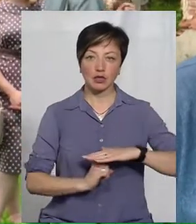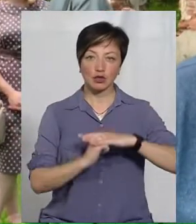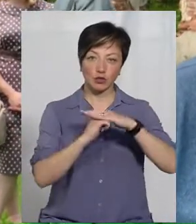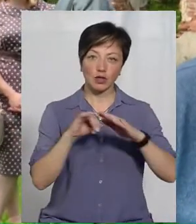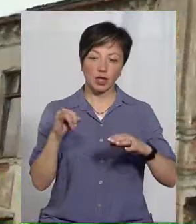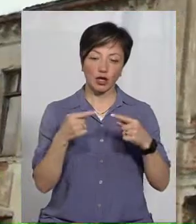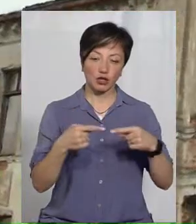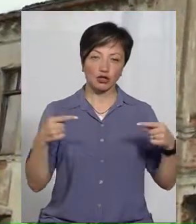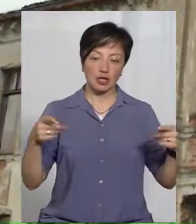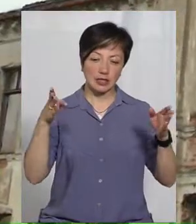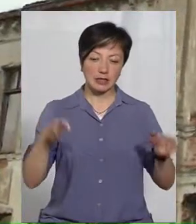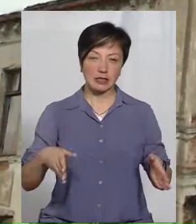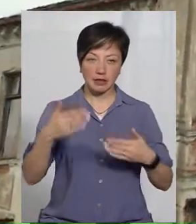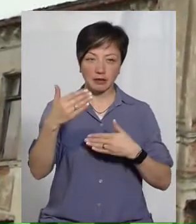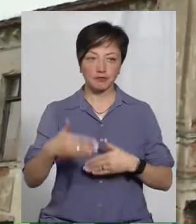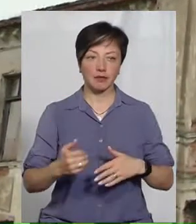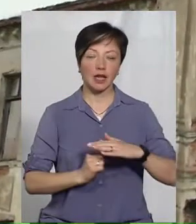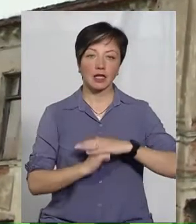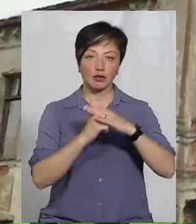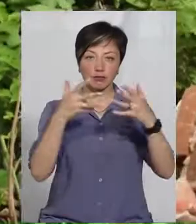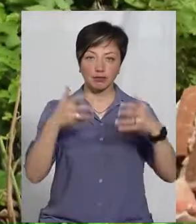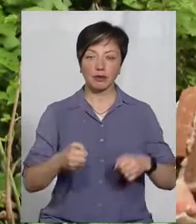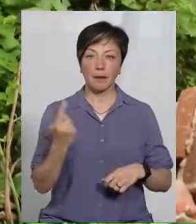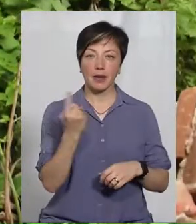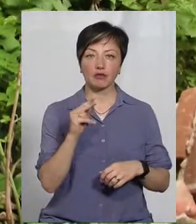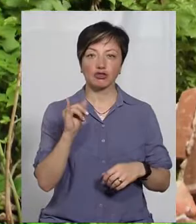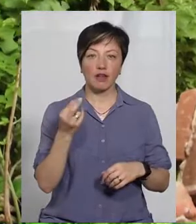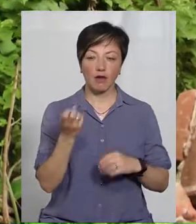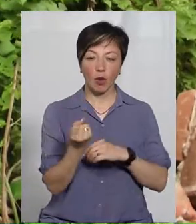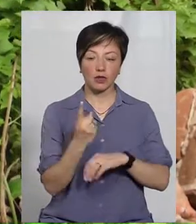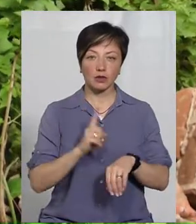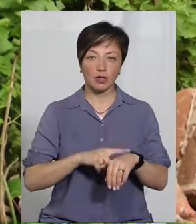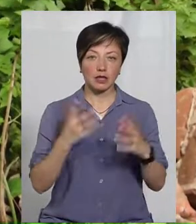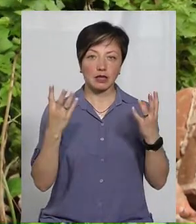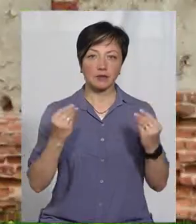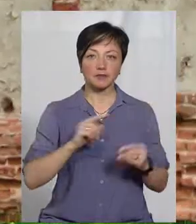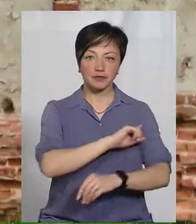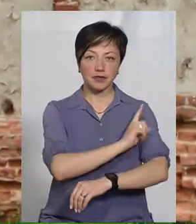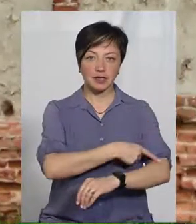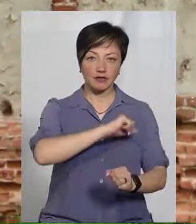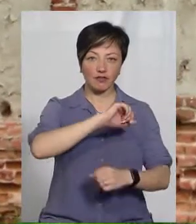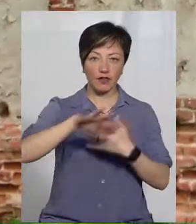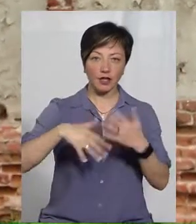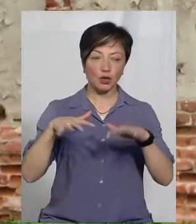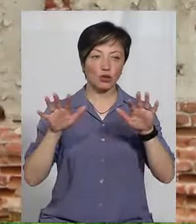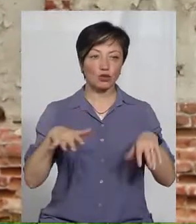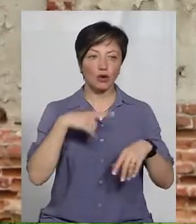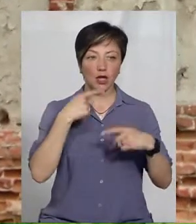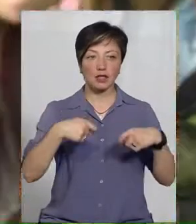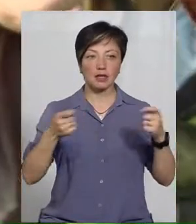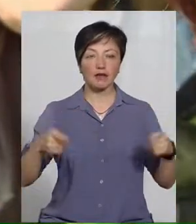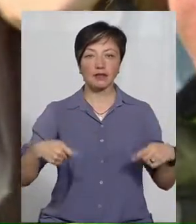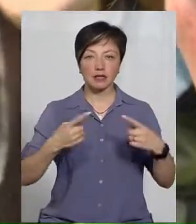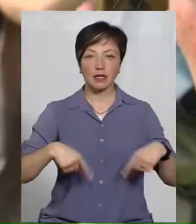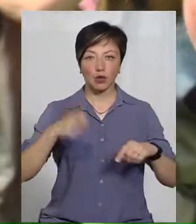ненесучих стін. Несуча стіна палацу ввалилася 1 червня об 11-й годині дня після сильного вітру та дощу, каже завідувачка сектору культури,